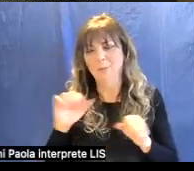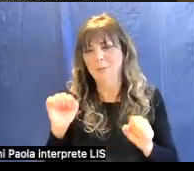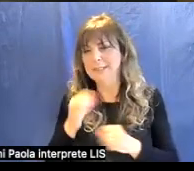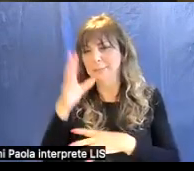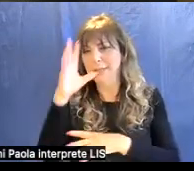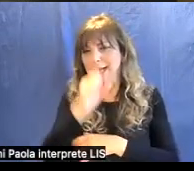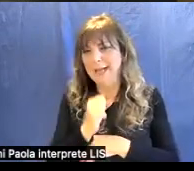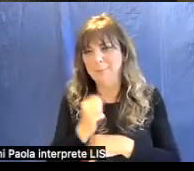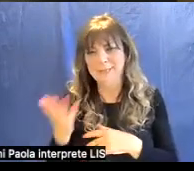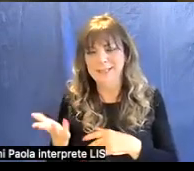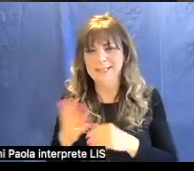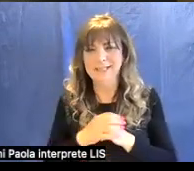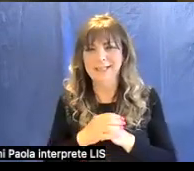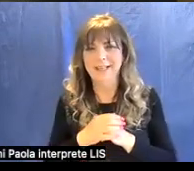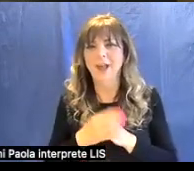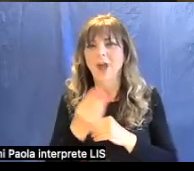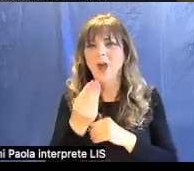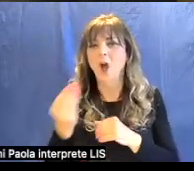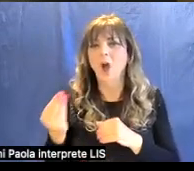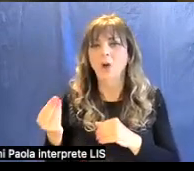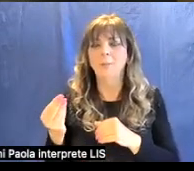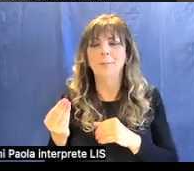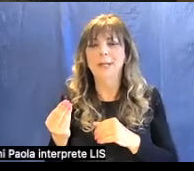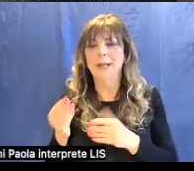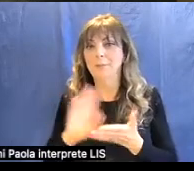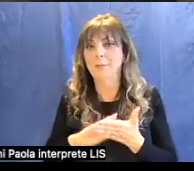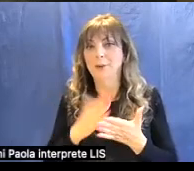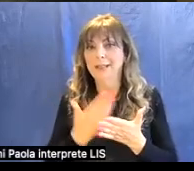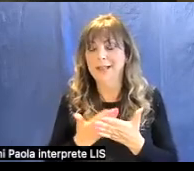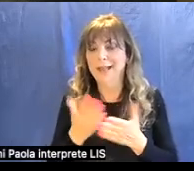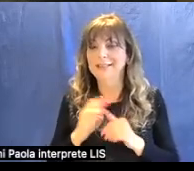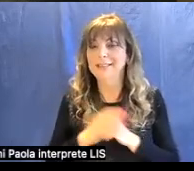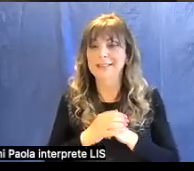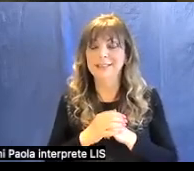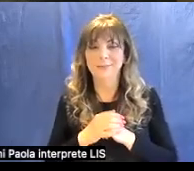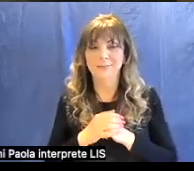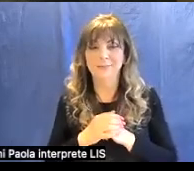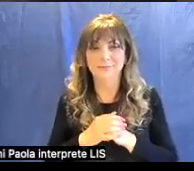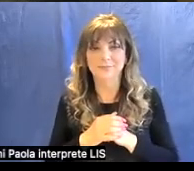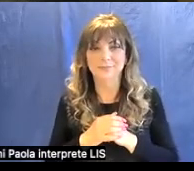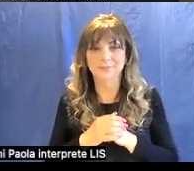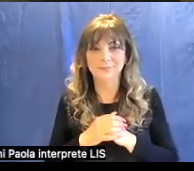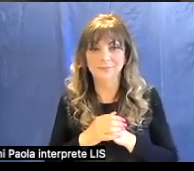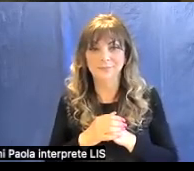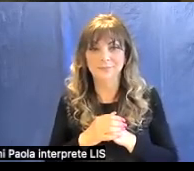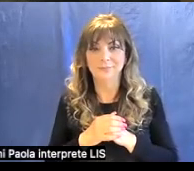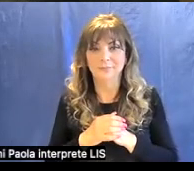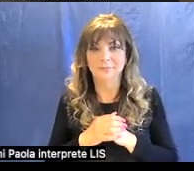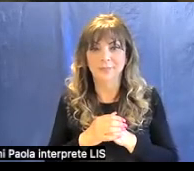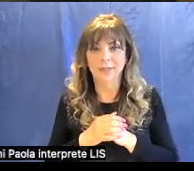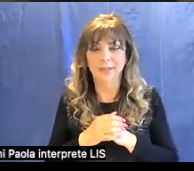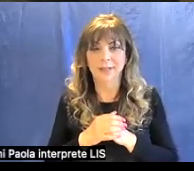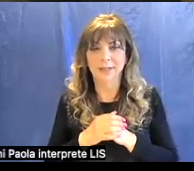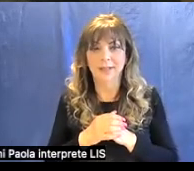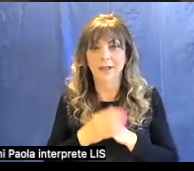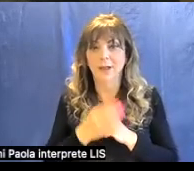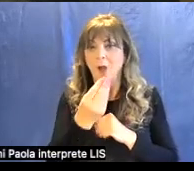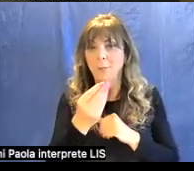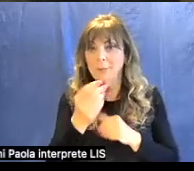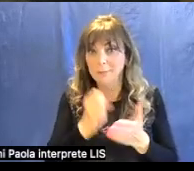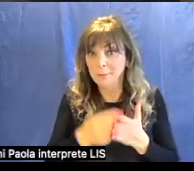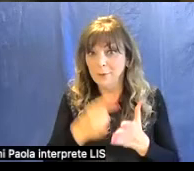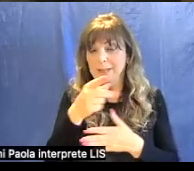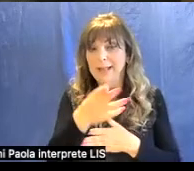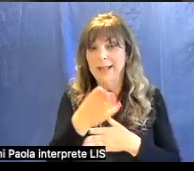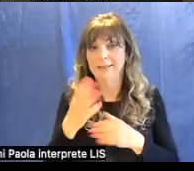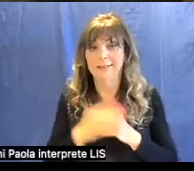quindi un'opera assolutamente importante ecco un'opera importante che